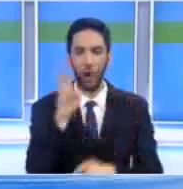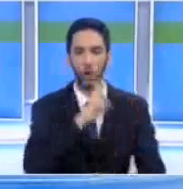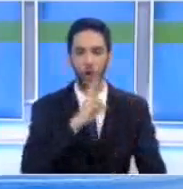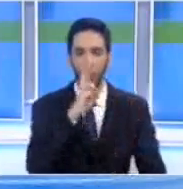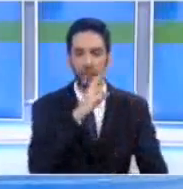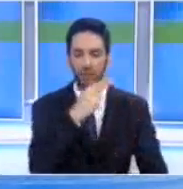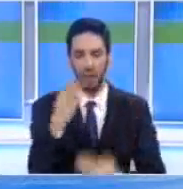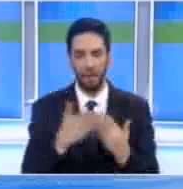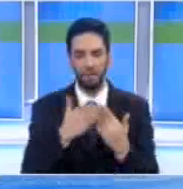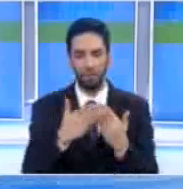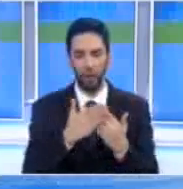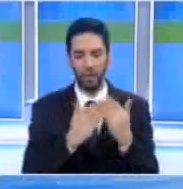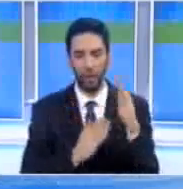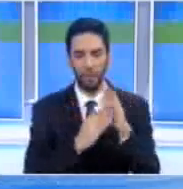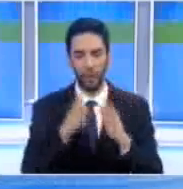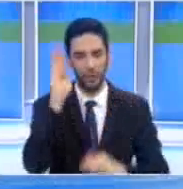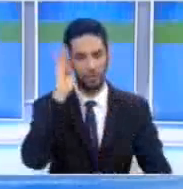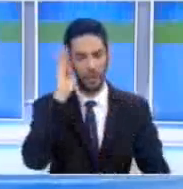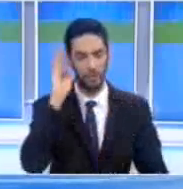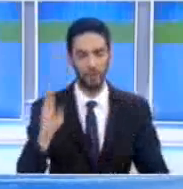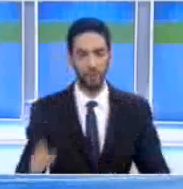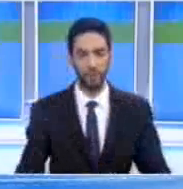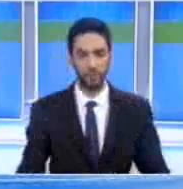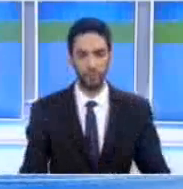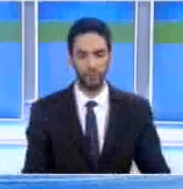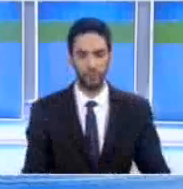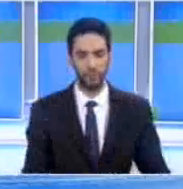είχε με τη Ρωσία πριν αναλάβει καθήκοντα ο Ντόναλτ Τραμπ.